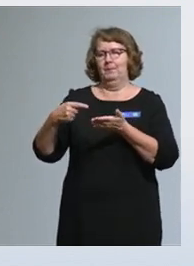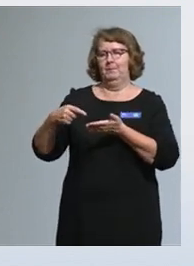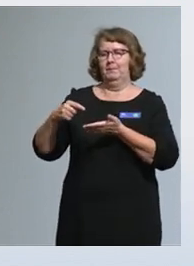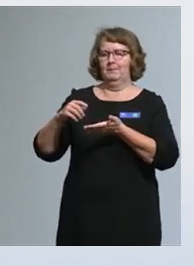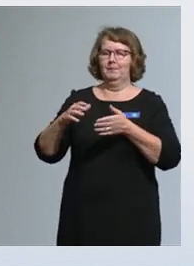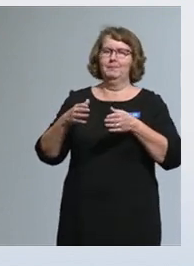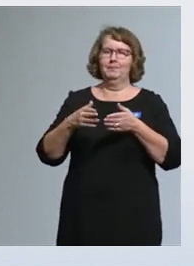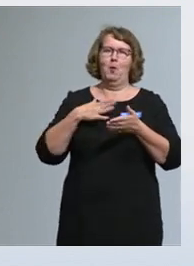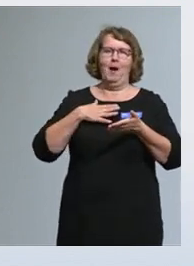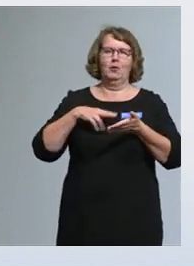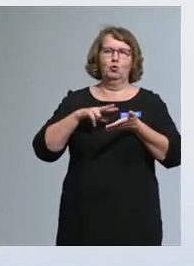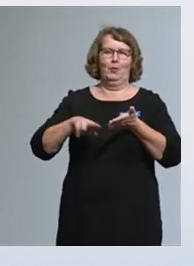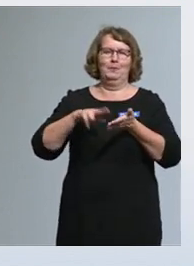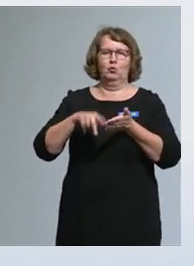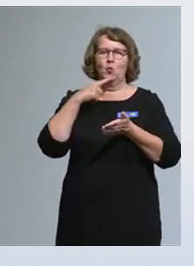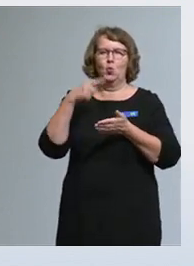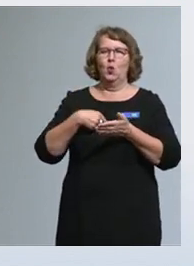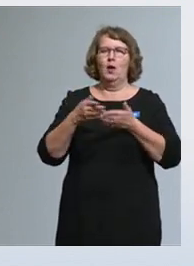lippulaivaksi.